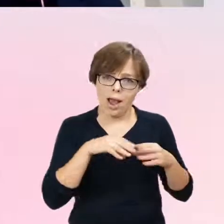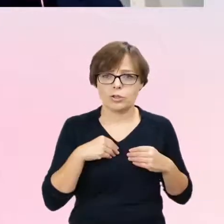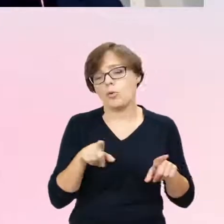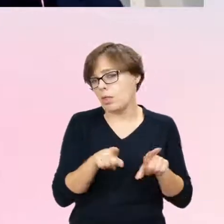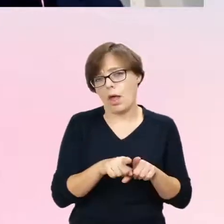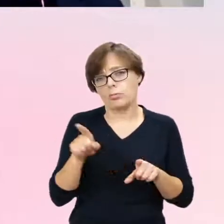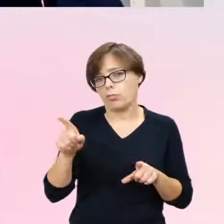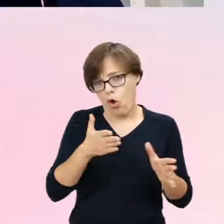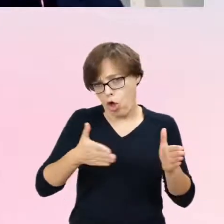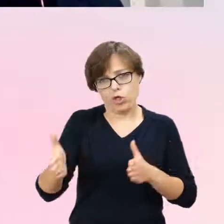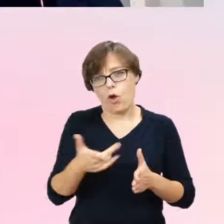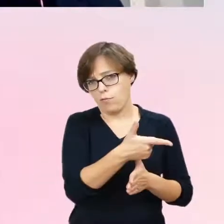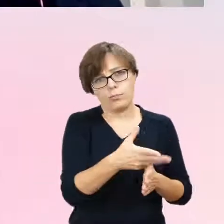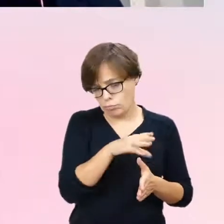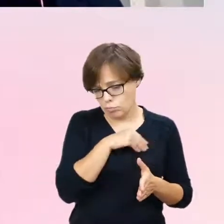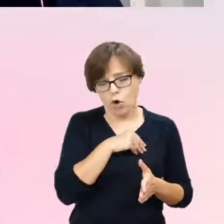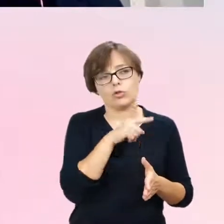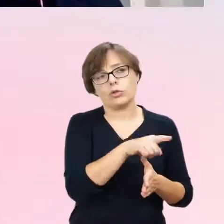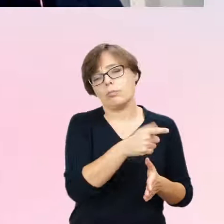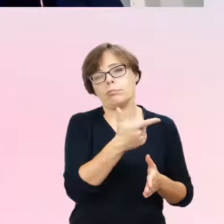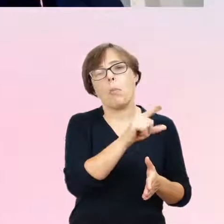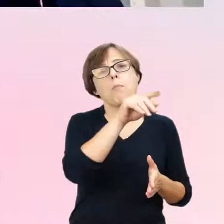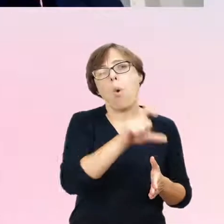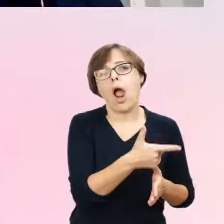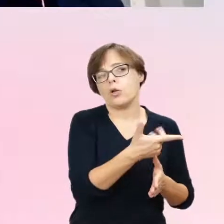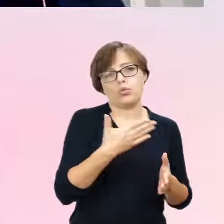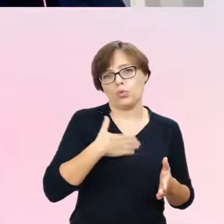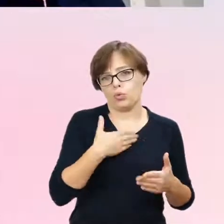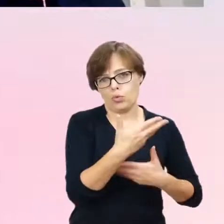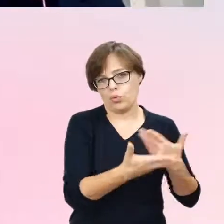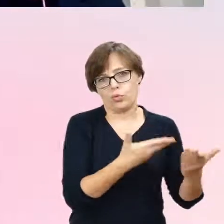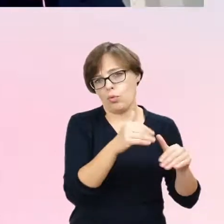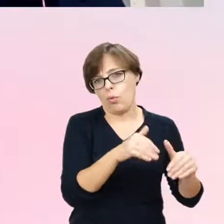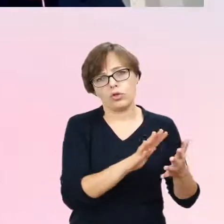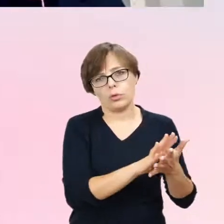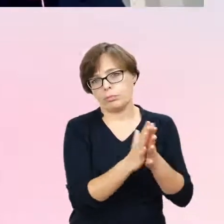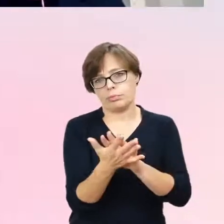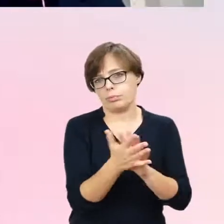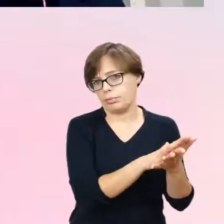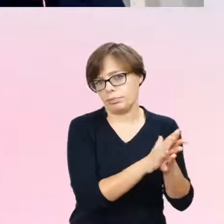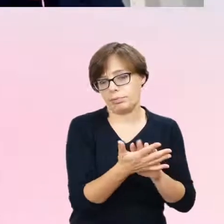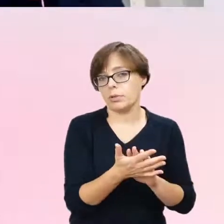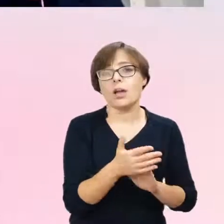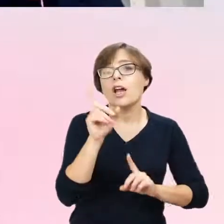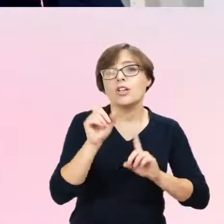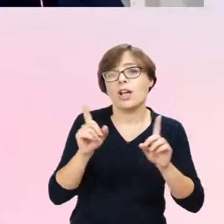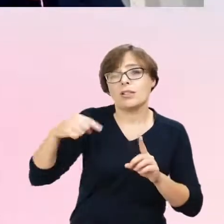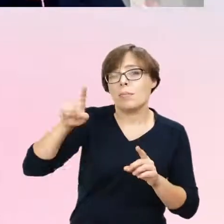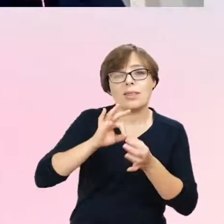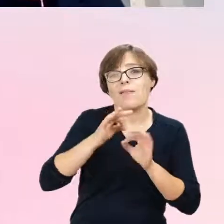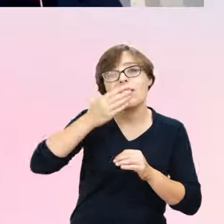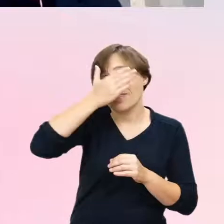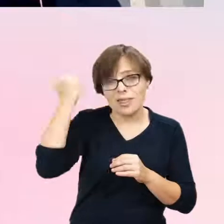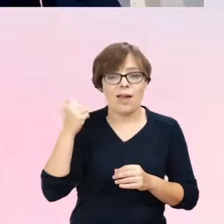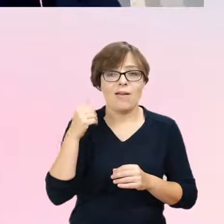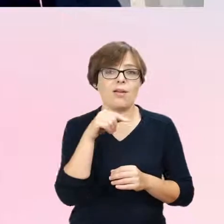plastyczność w rozumieniu płci u swojego dziecka. I często nawet nie wiedzą, że to dziecko dokonuje tak zwanej tranzycji społecznej. Nie